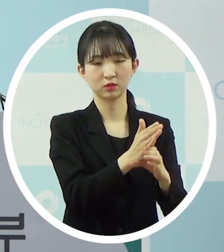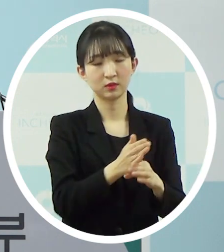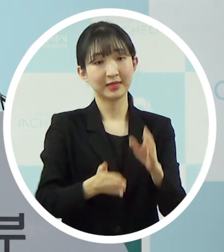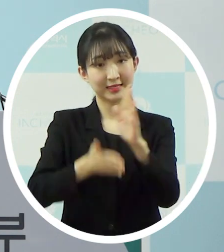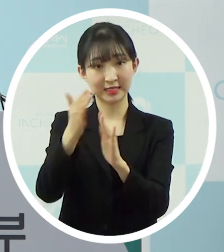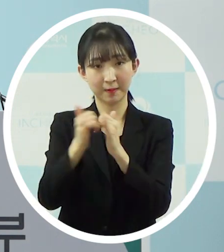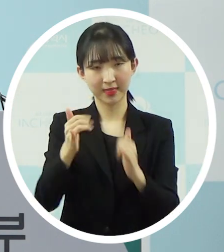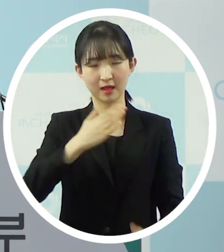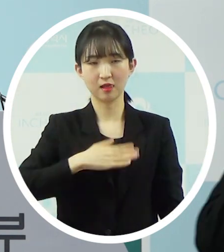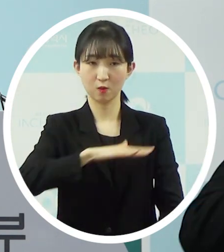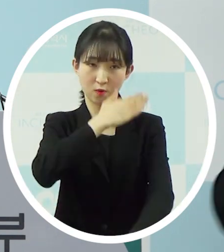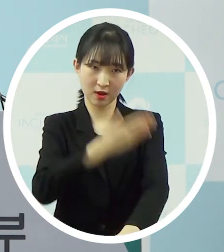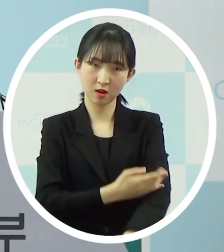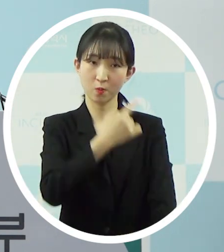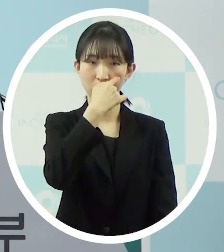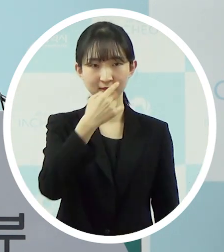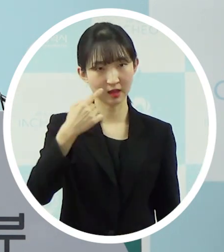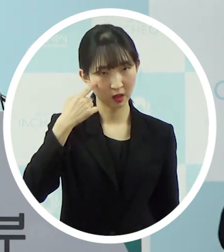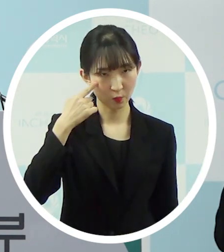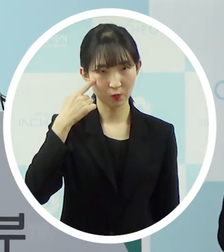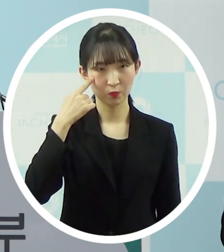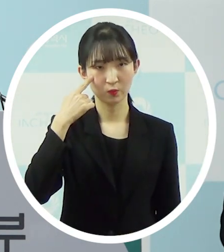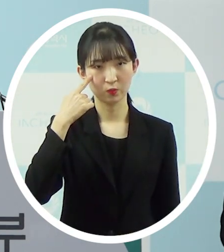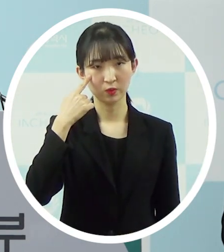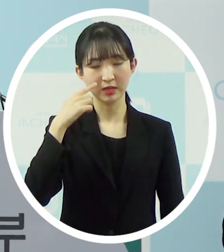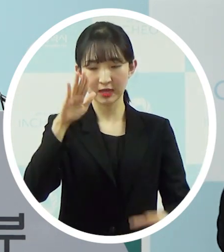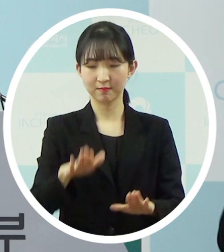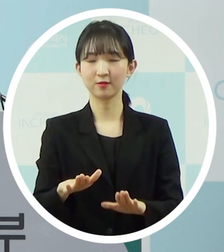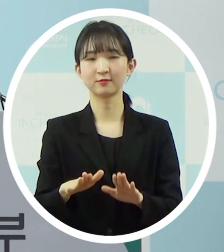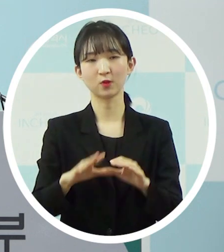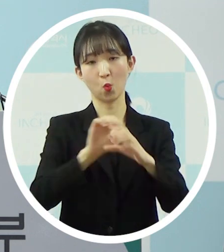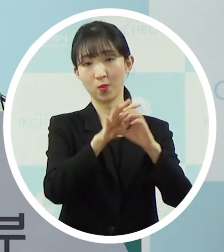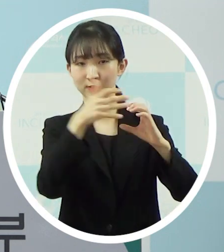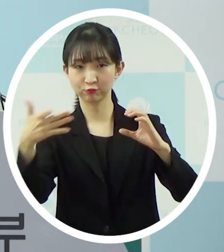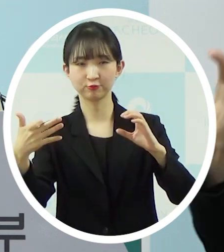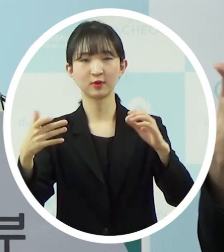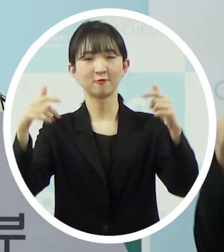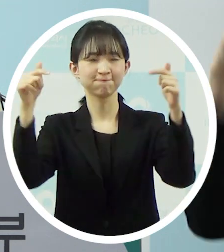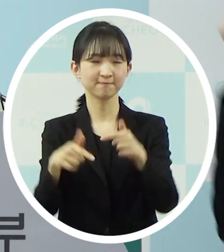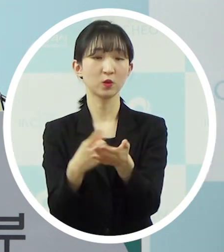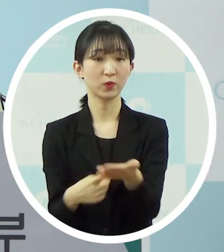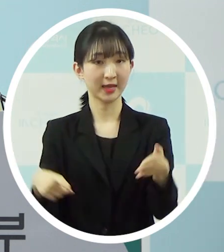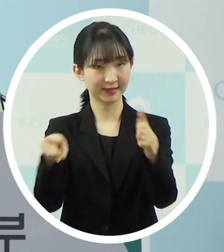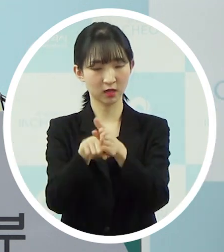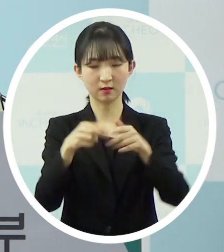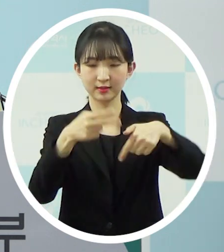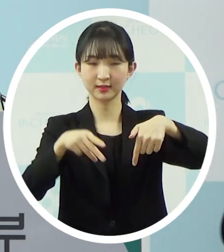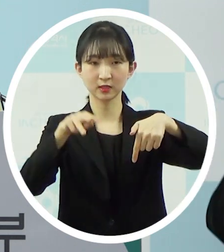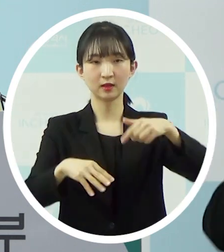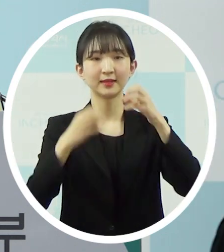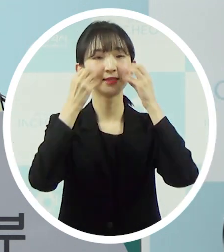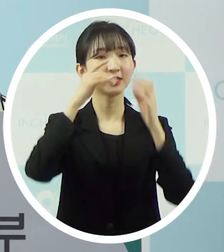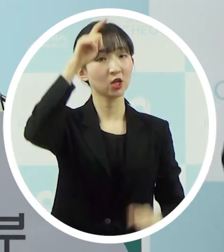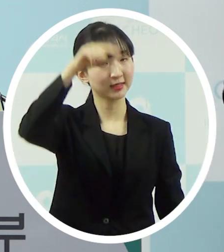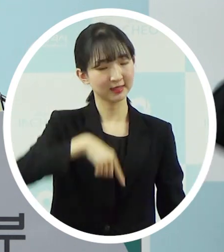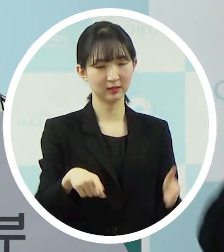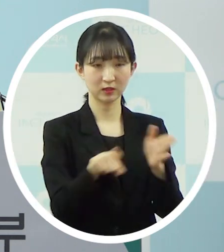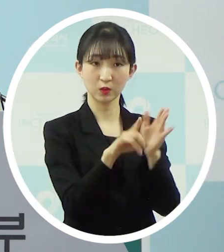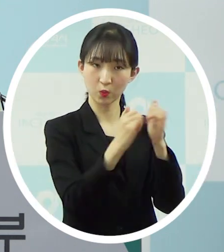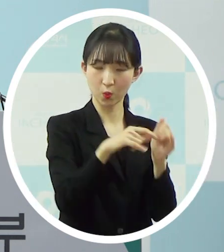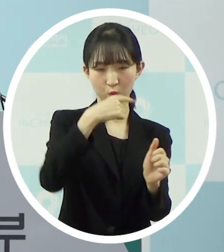권리를 보장하고 이번 사태를 조속히 종식시키기 위해 인천 신천지 신도와 교육생